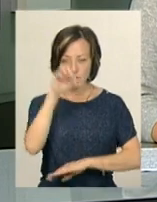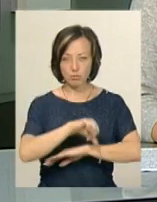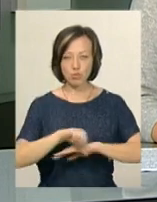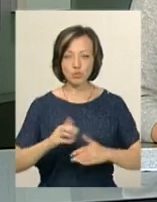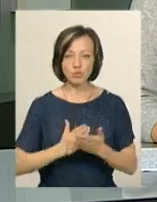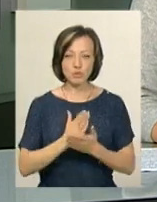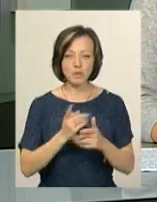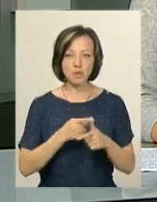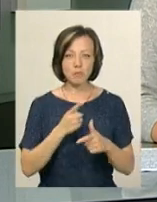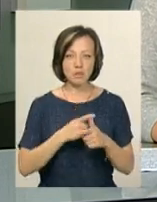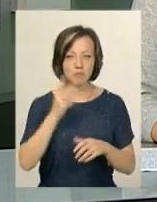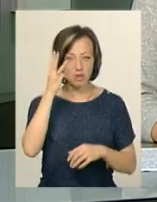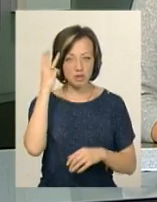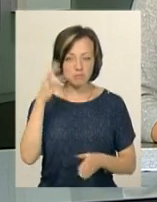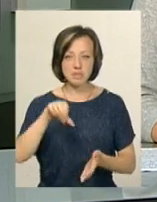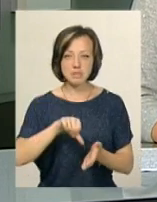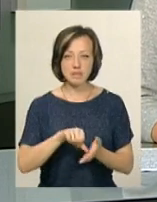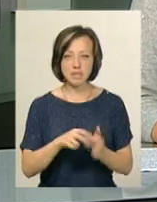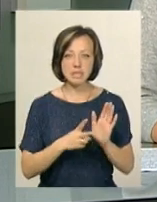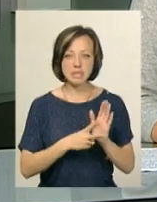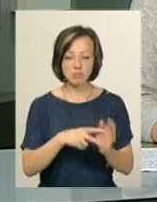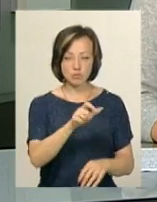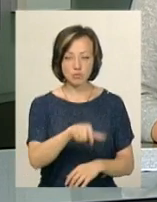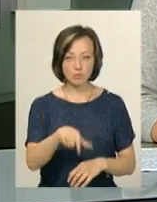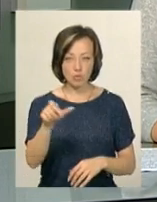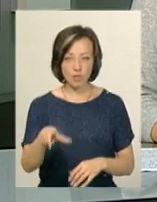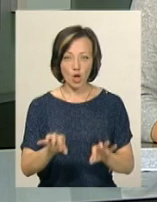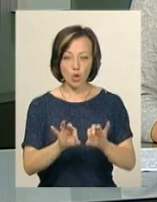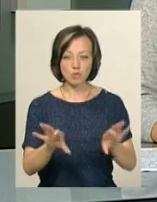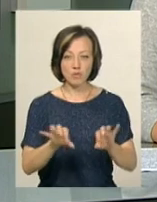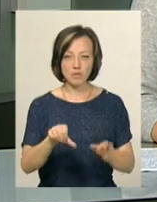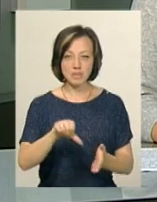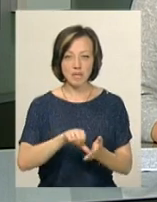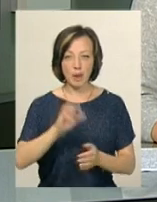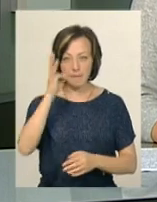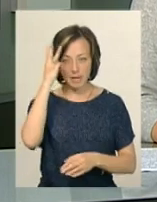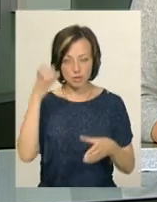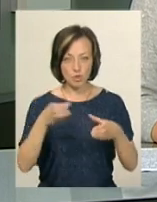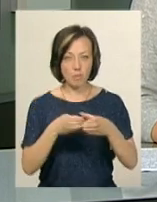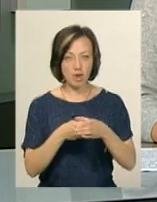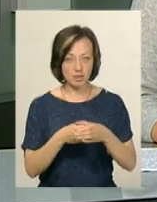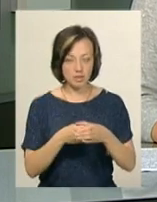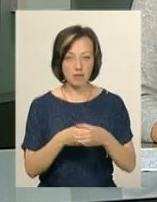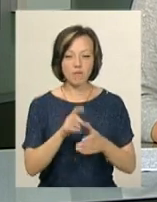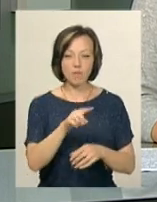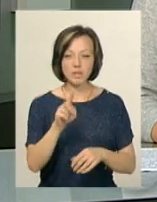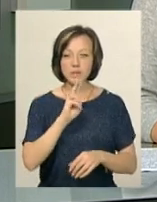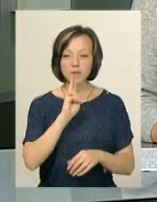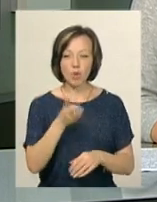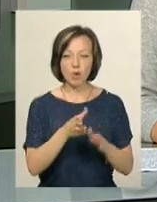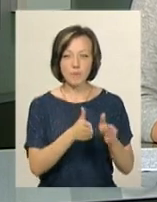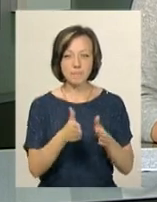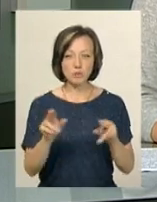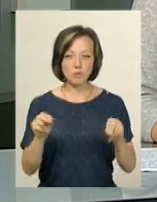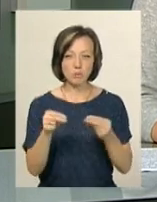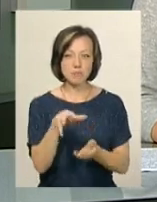служби імені Богдана Хмельницького представляють семеро учасників. Як розповів представник хмельницької команди Андрій Чудик, вони два роки поспіль на